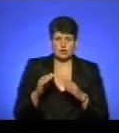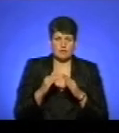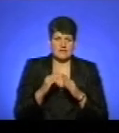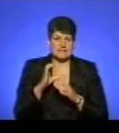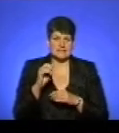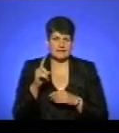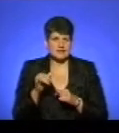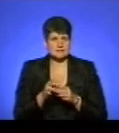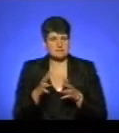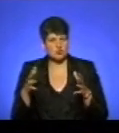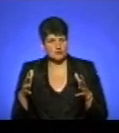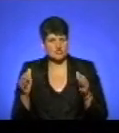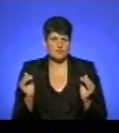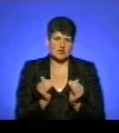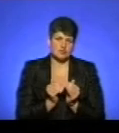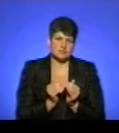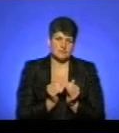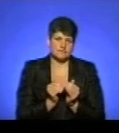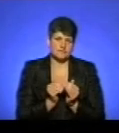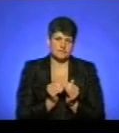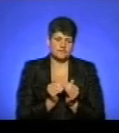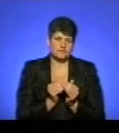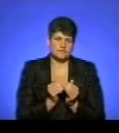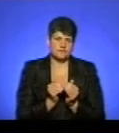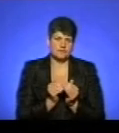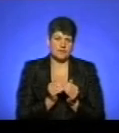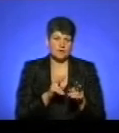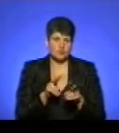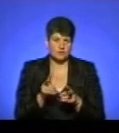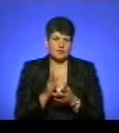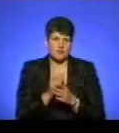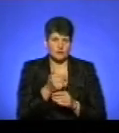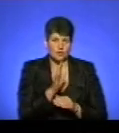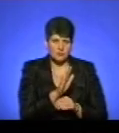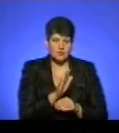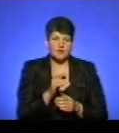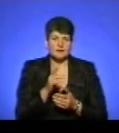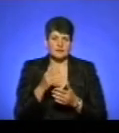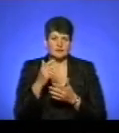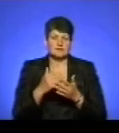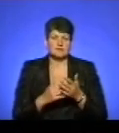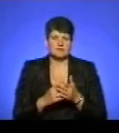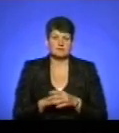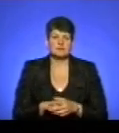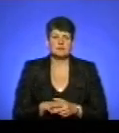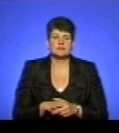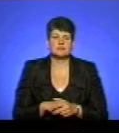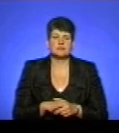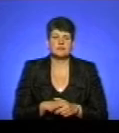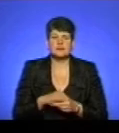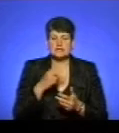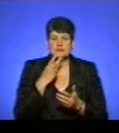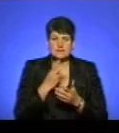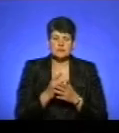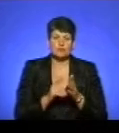більшає чи меншає? Ви кажете, що під контролем тримається, це дуже добре, але статистика вперта річ. Ні, ну дивіться,